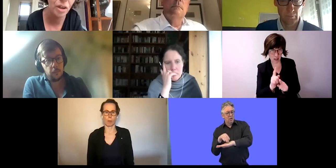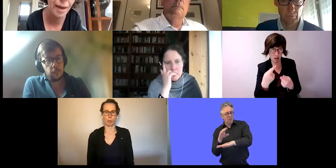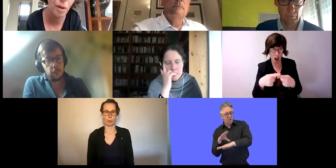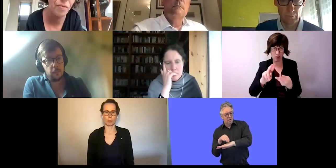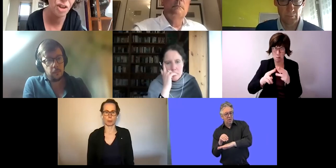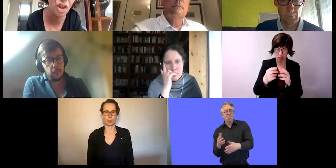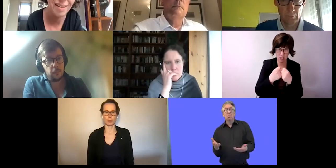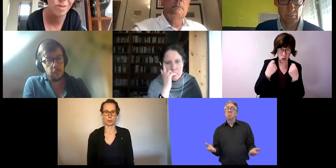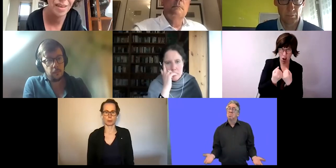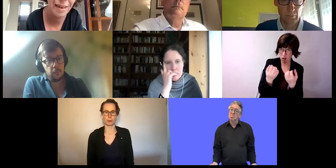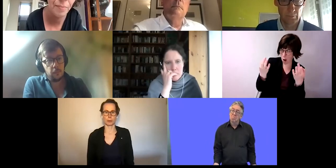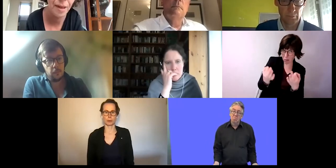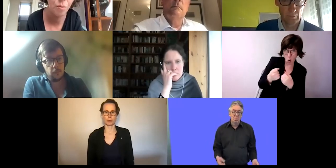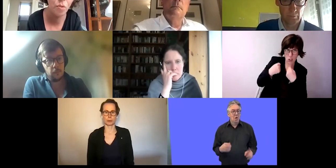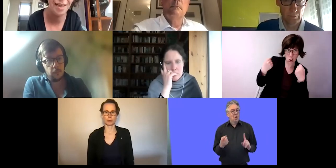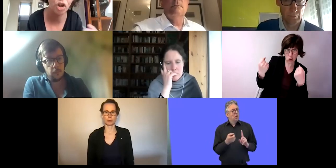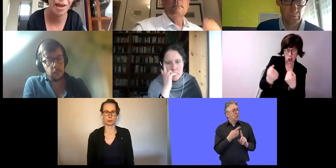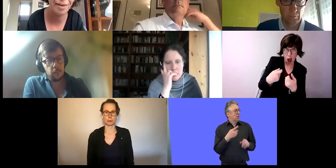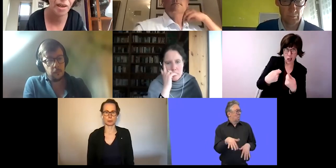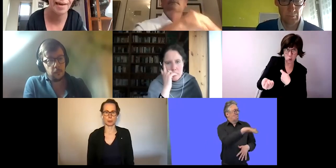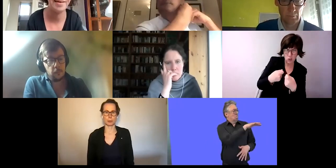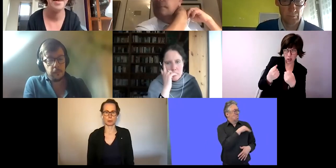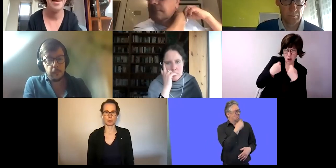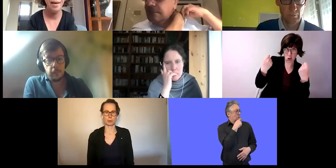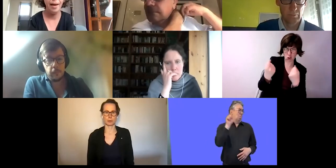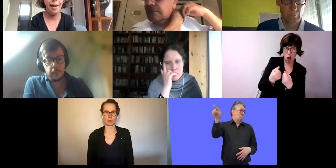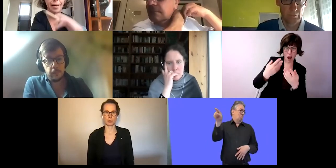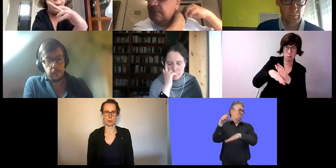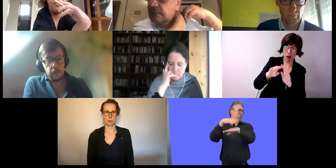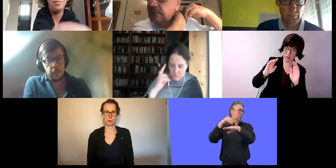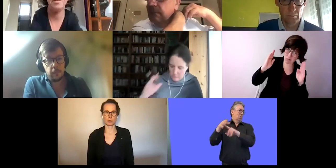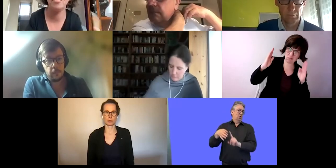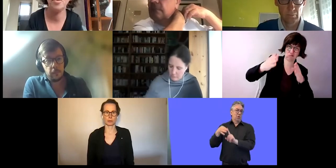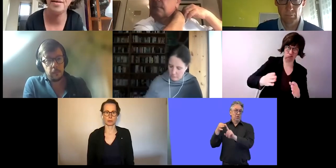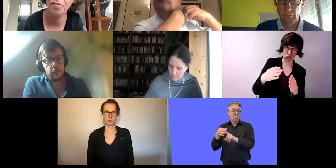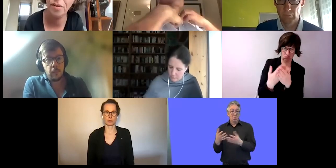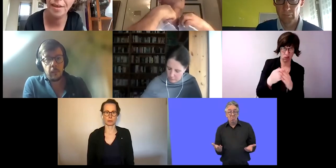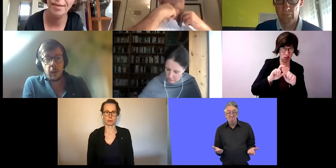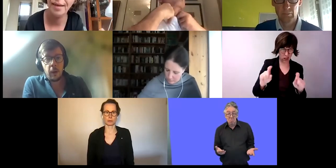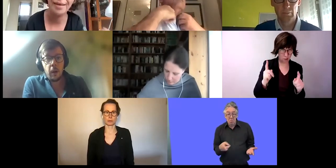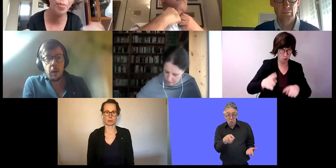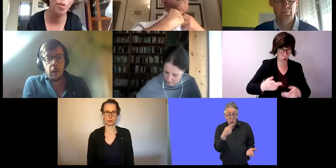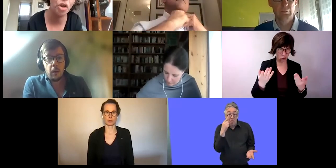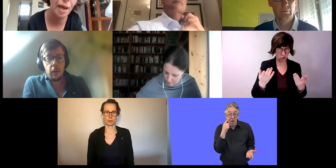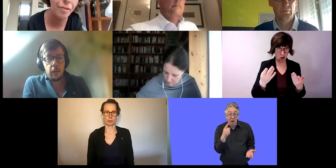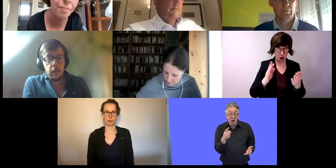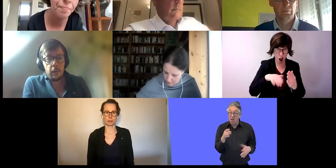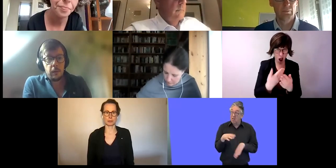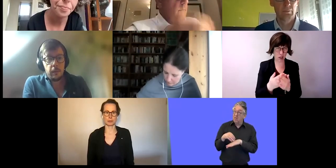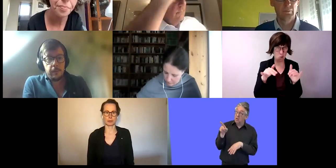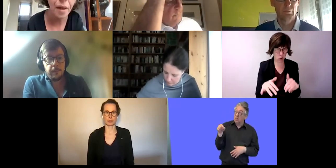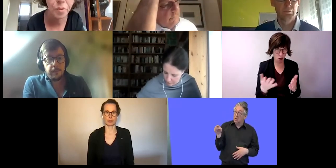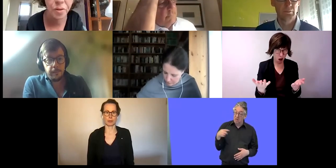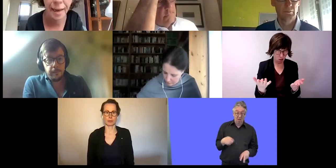Mitgliedstaaten? Brauchen wir ein Staatsunternehmen? Also muss der Staat stärker eingreifen oder hier Angebote schaffen?